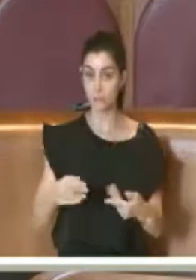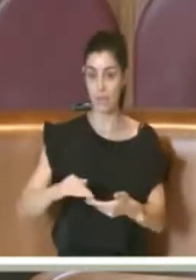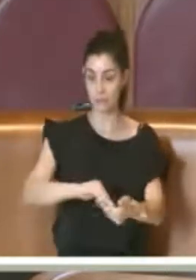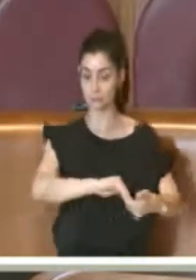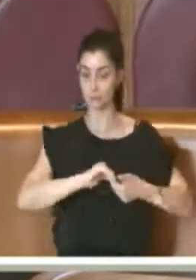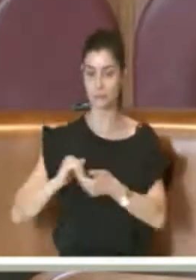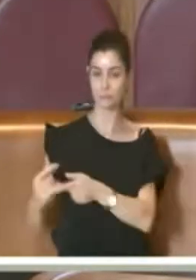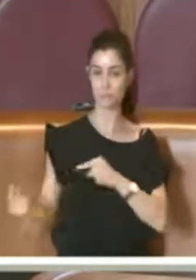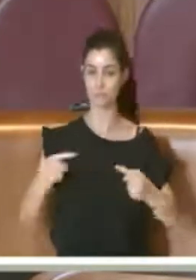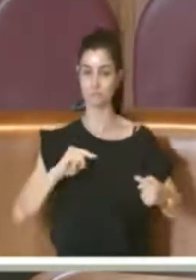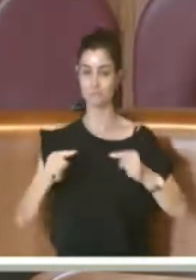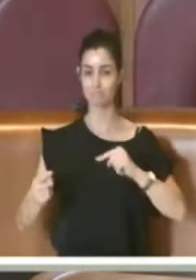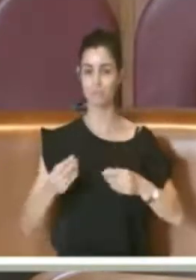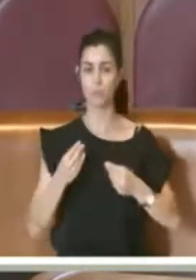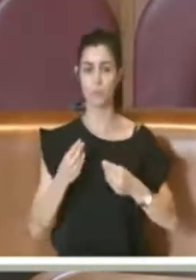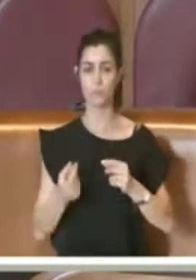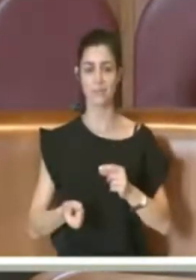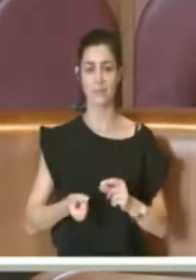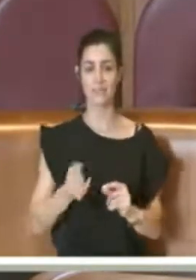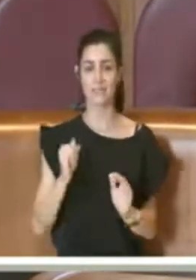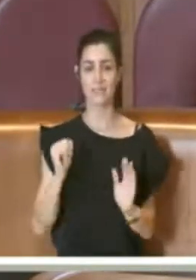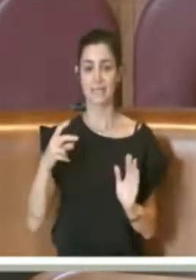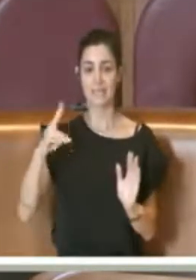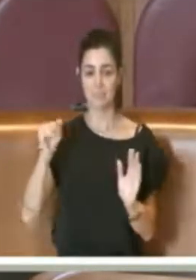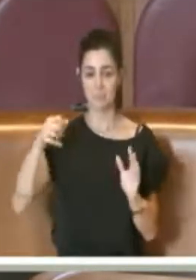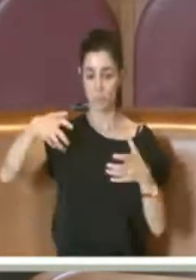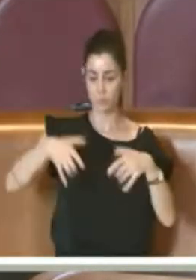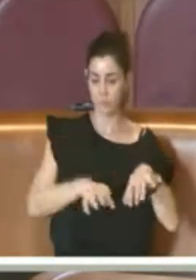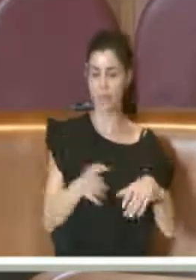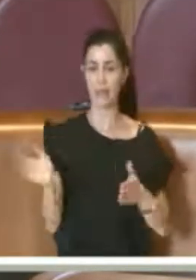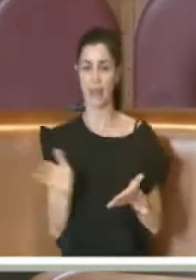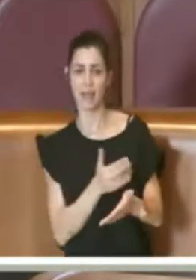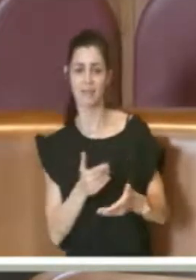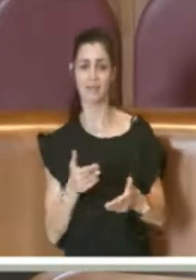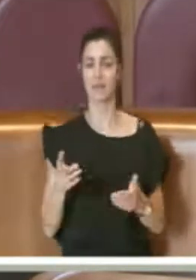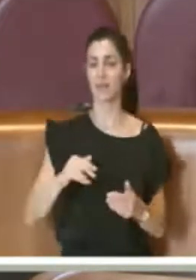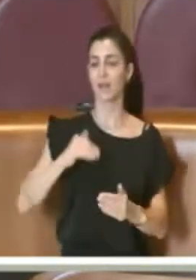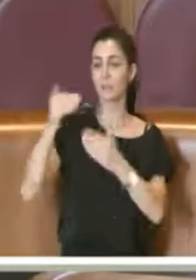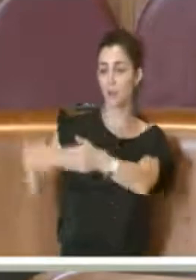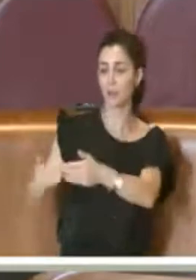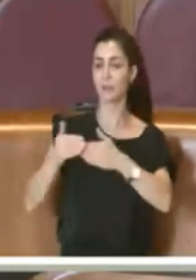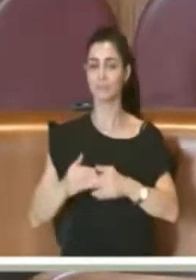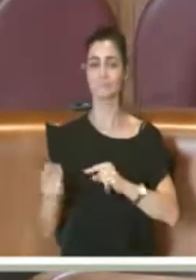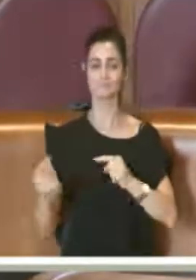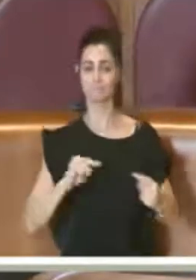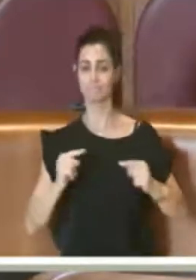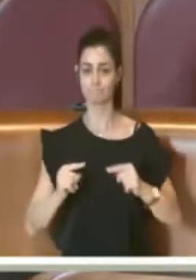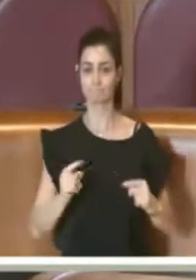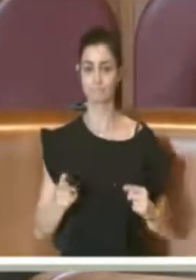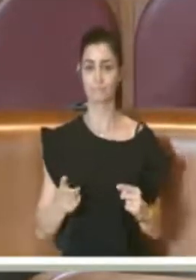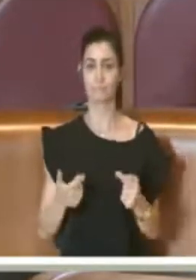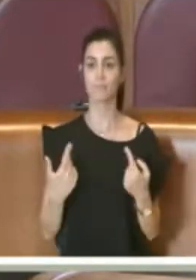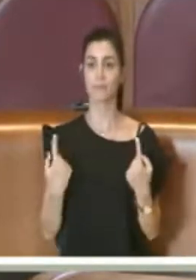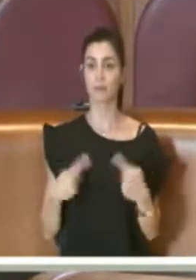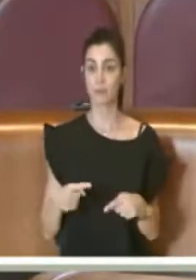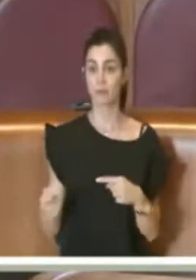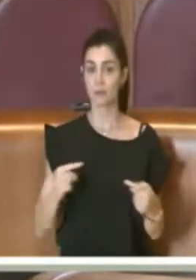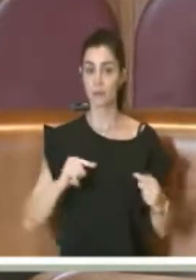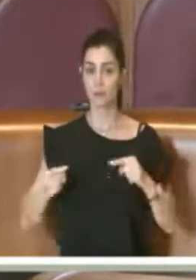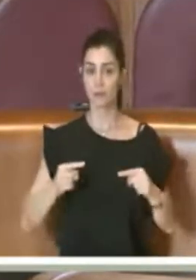si parlava della possibilità di scomputare l'IMU, ridurre l'IMU, levare l'IMU e via dicendo, seppur non si può parlare appunto di un